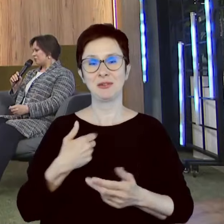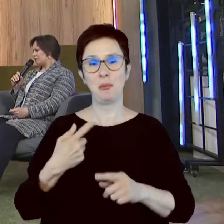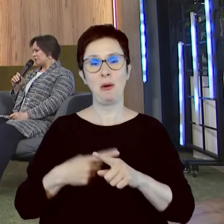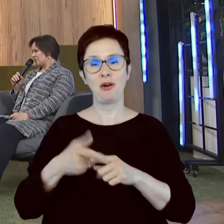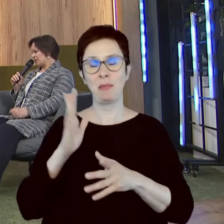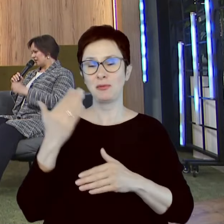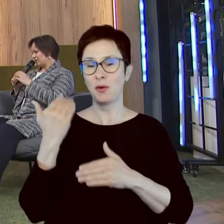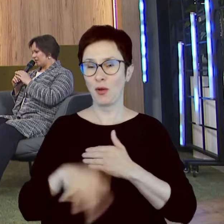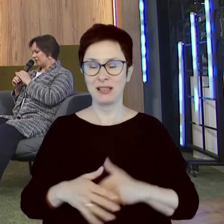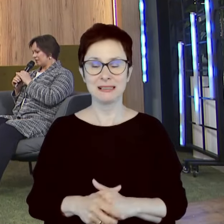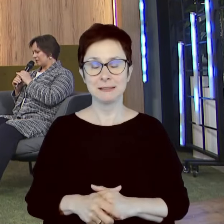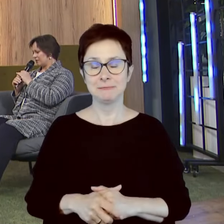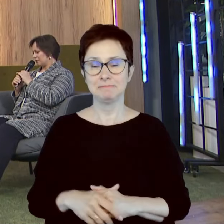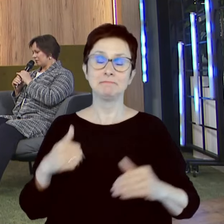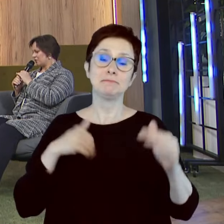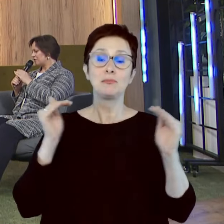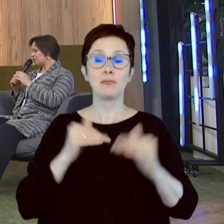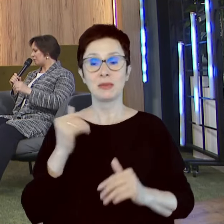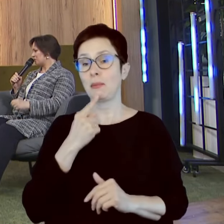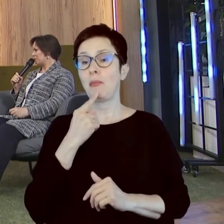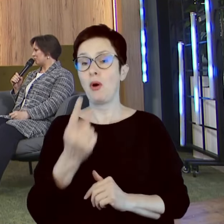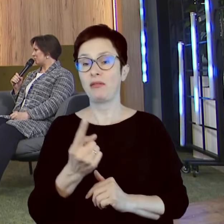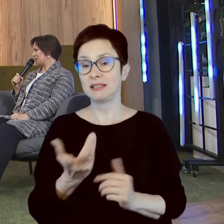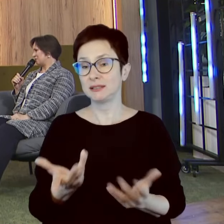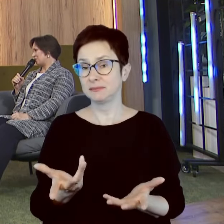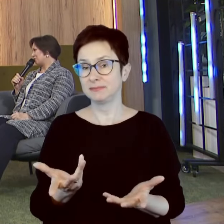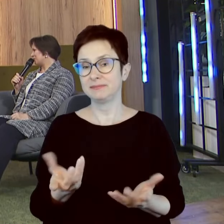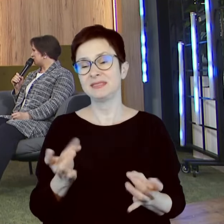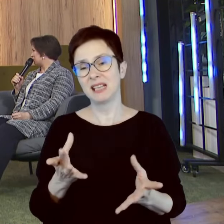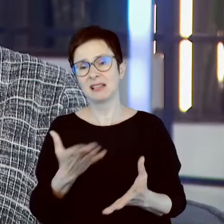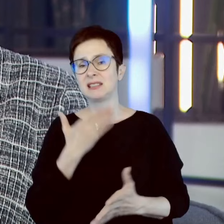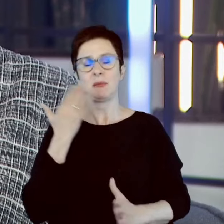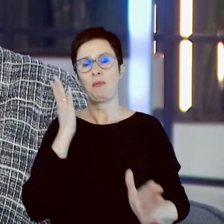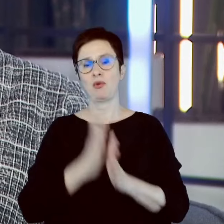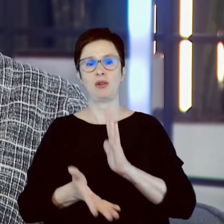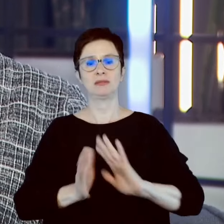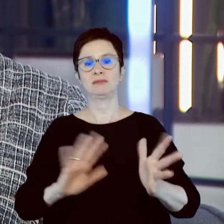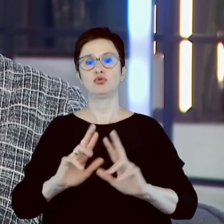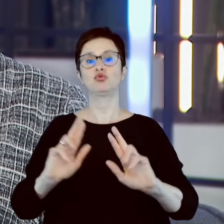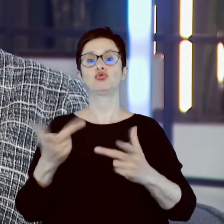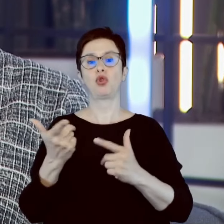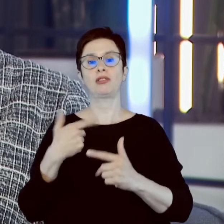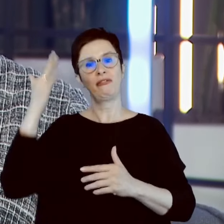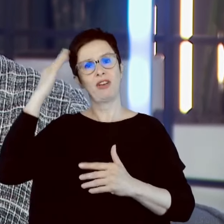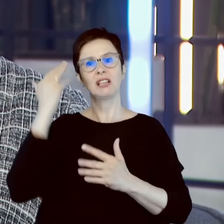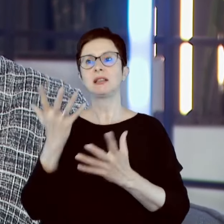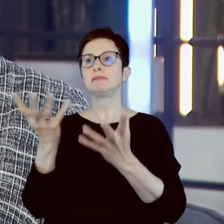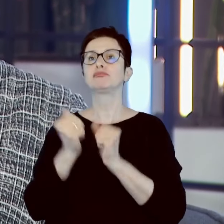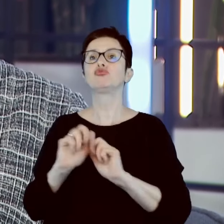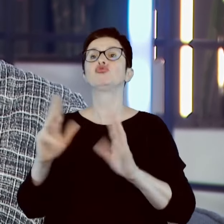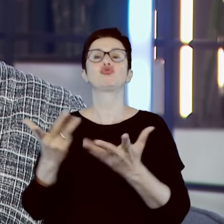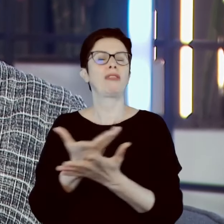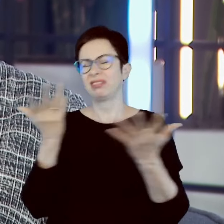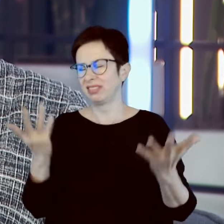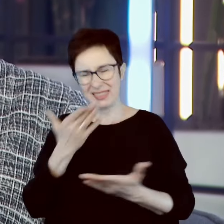Mogę tylko powiedzieć, że oczywiście nie ma prostej formuły na to, skąd będziemy czerpać wiedzę w przyszłości i jak to będzie wyglądać. Na